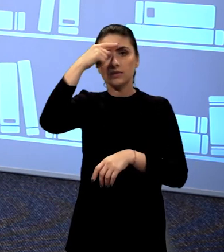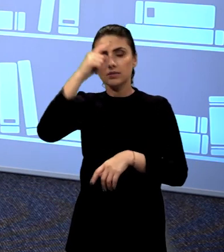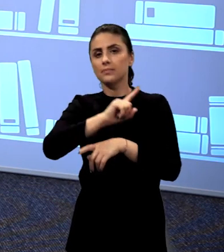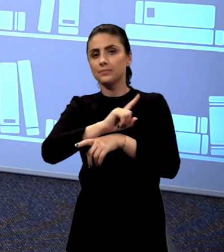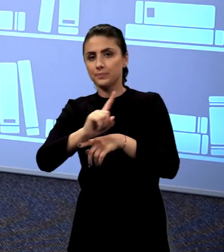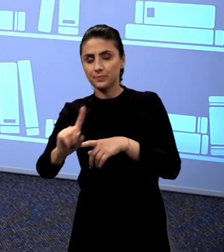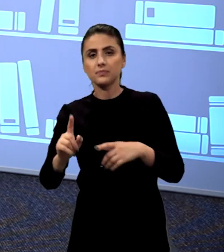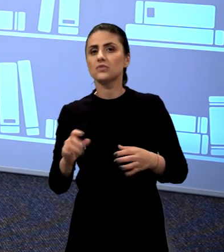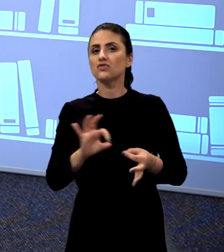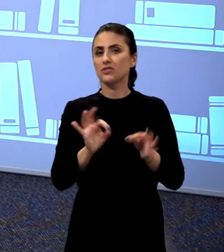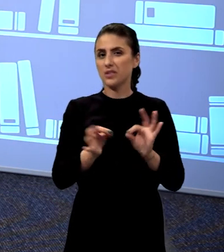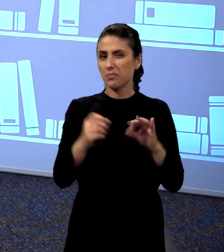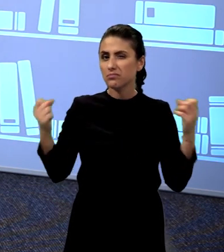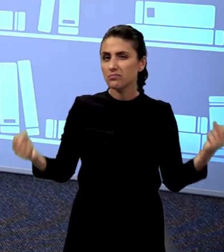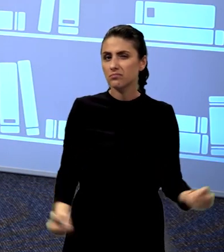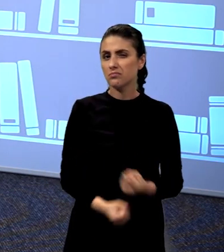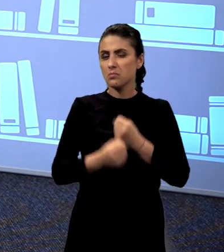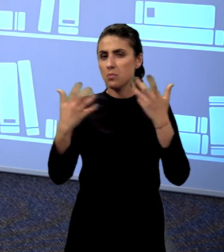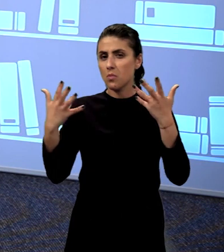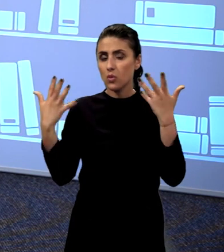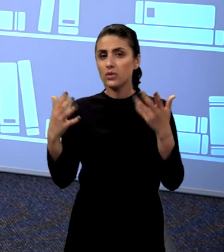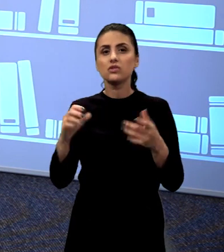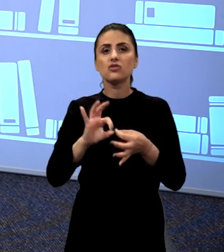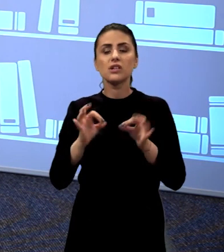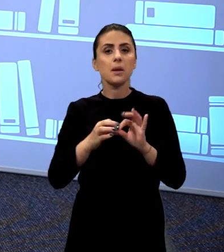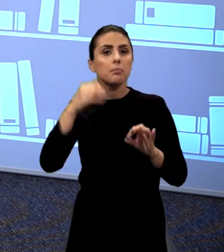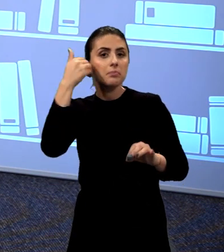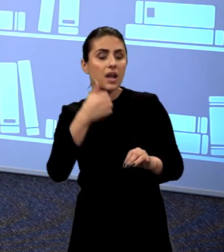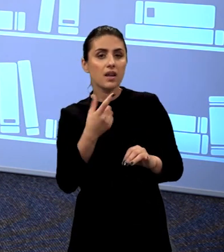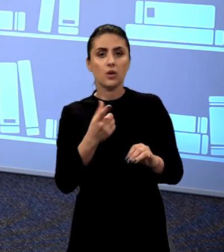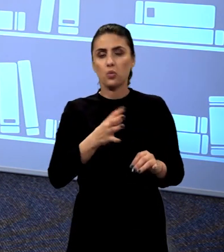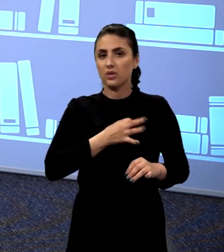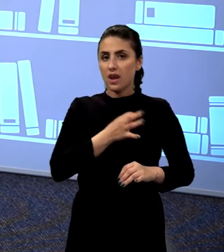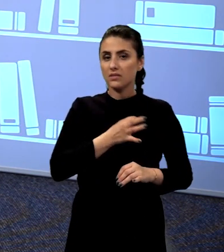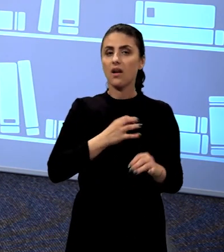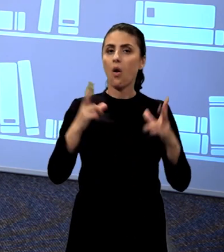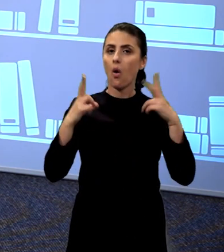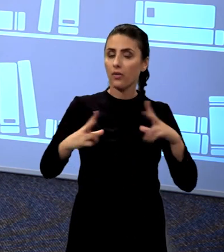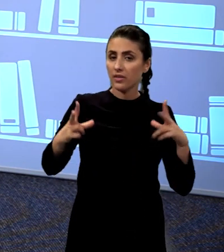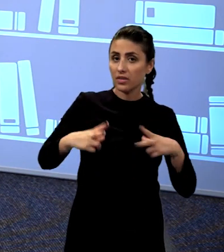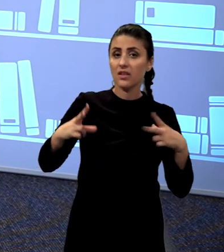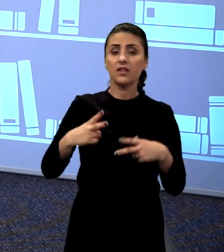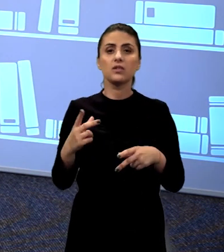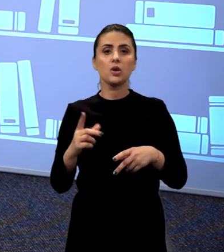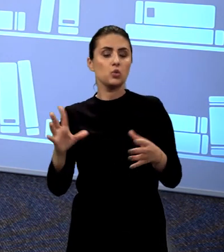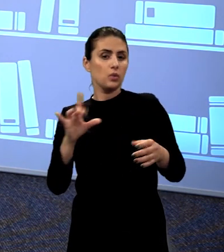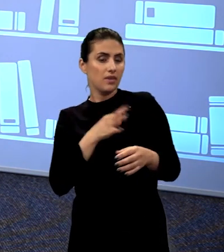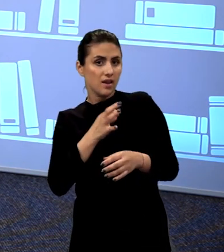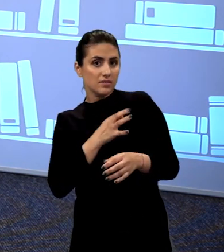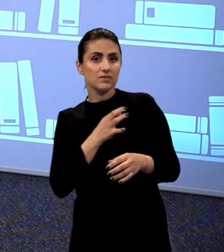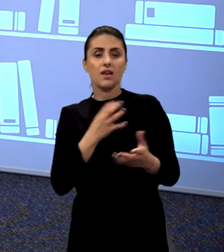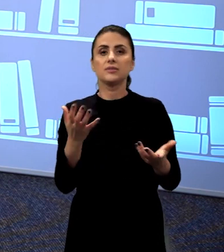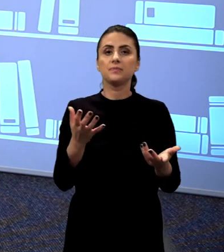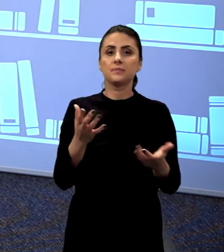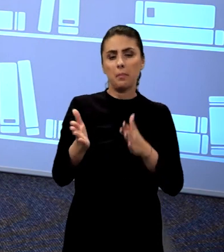multe efecte printre care pot fi amintite pierderea motivației, odihna precară, neimplicarea